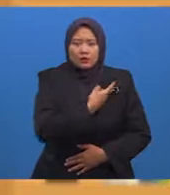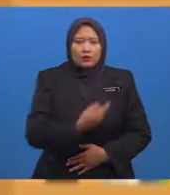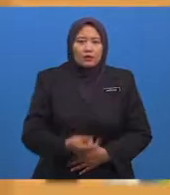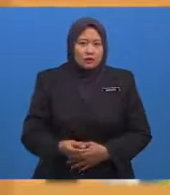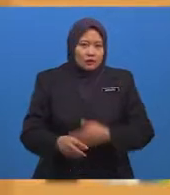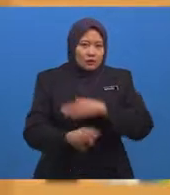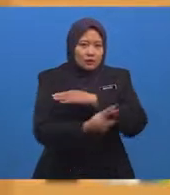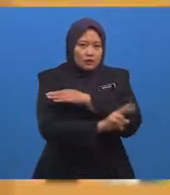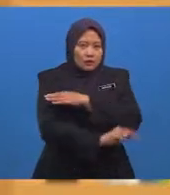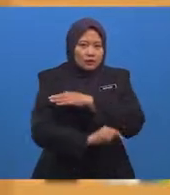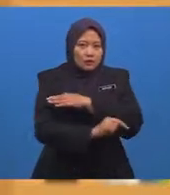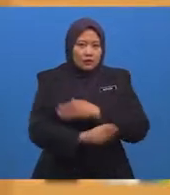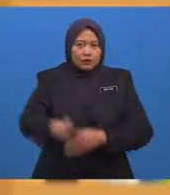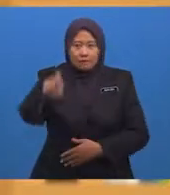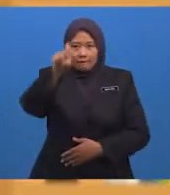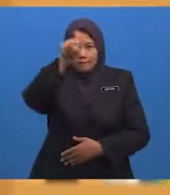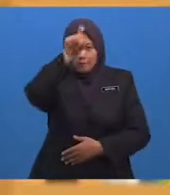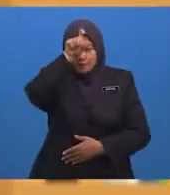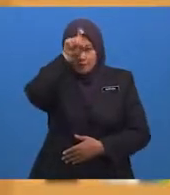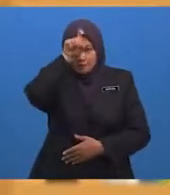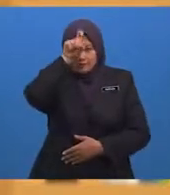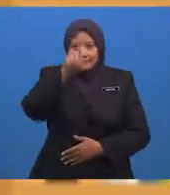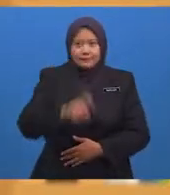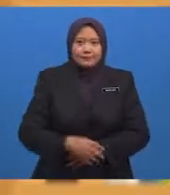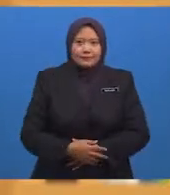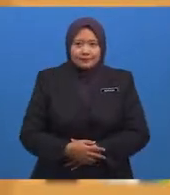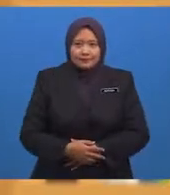atau dalam bahasa Inggeris disebut Egypt.